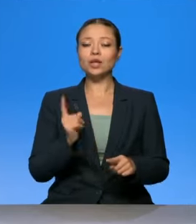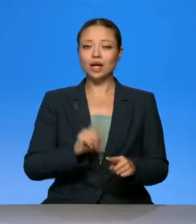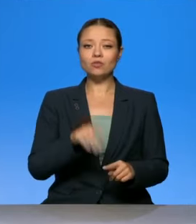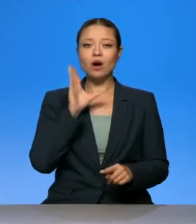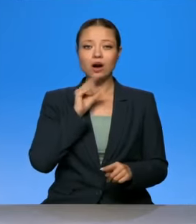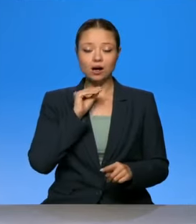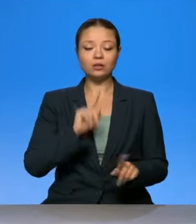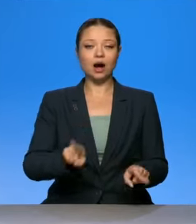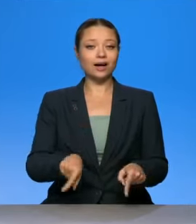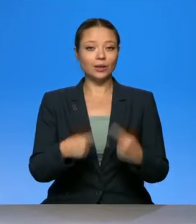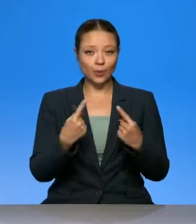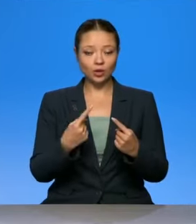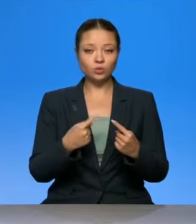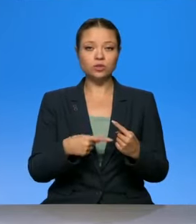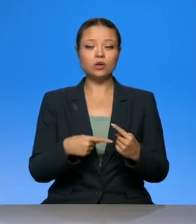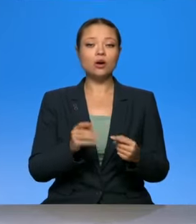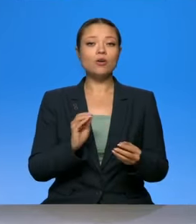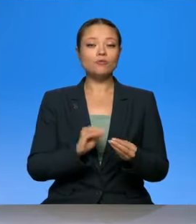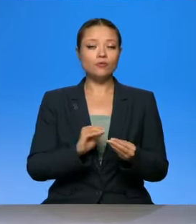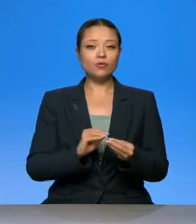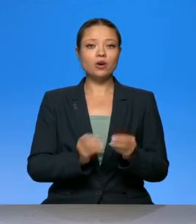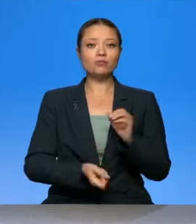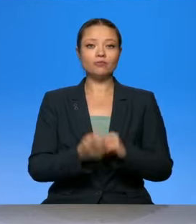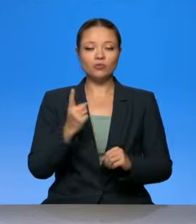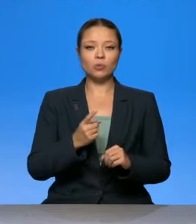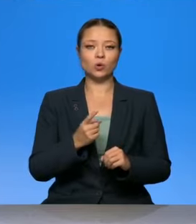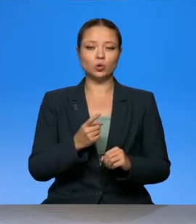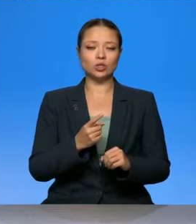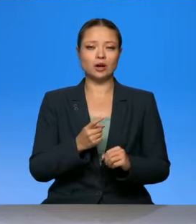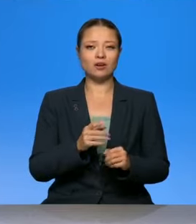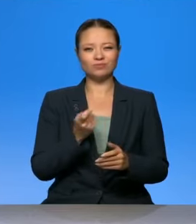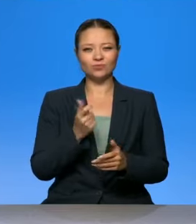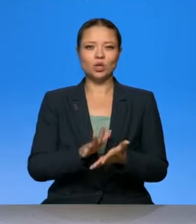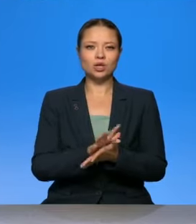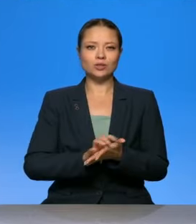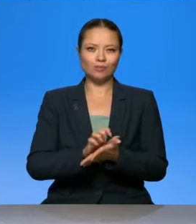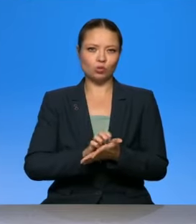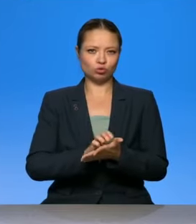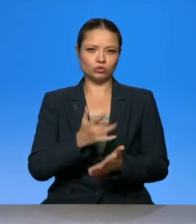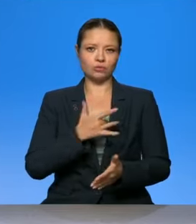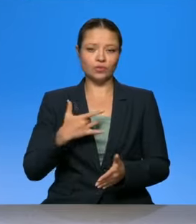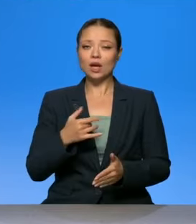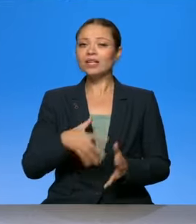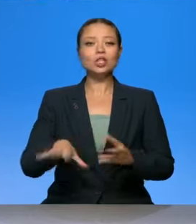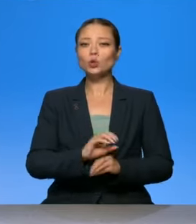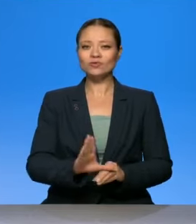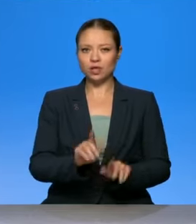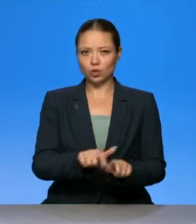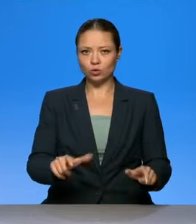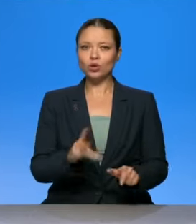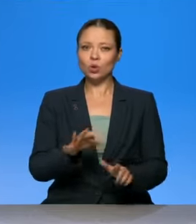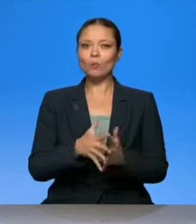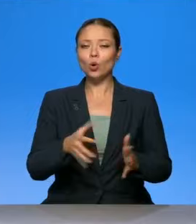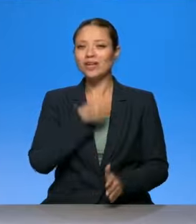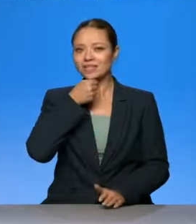оклемаются, значит, все-таки формируются фиброзные изменения. Не у всех людей, а у людей, которые более старшего поколения, то это может